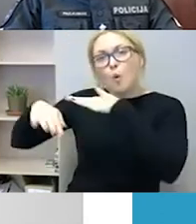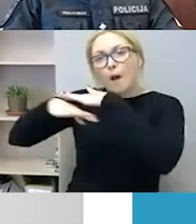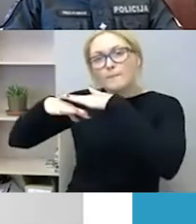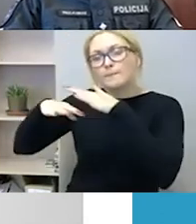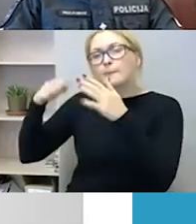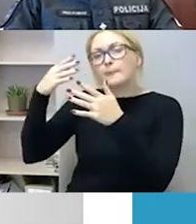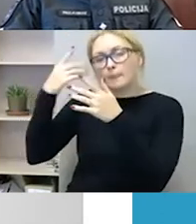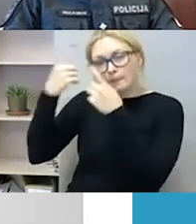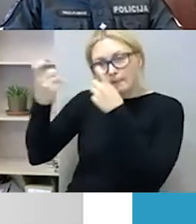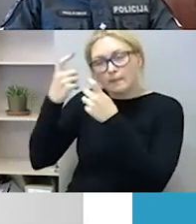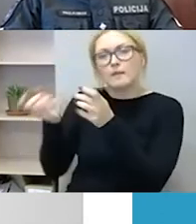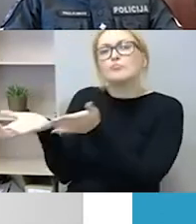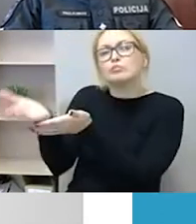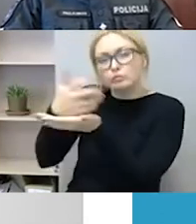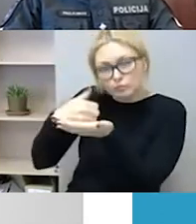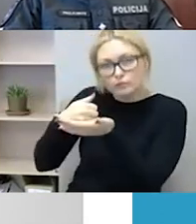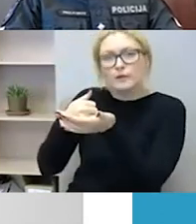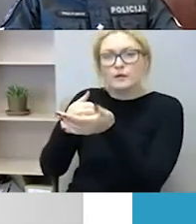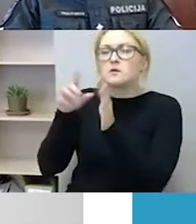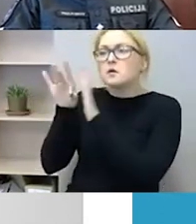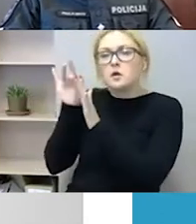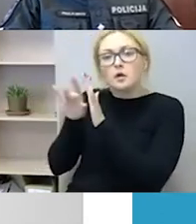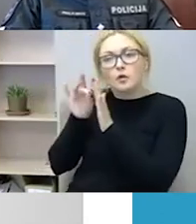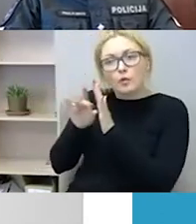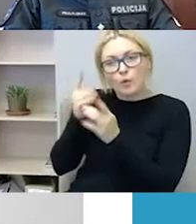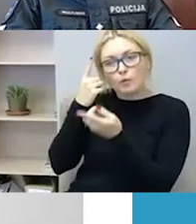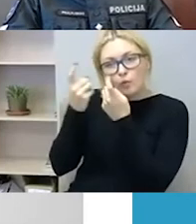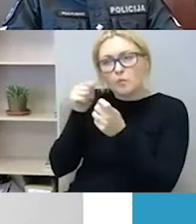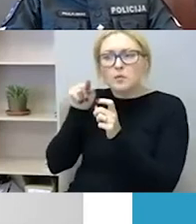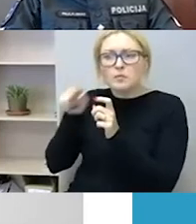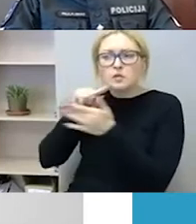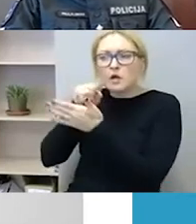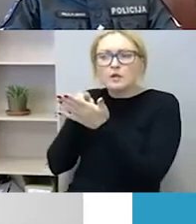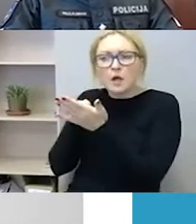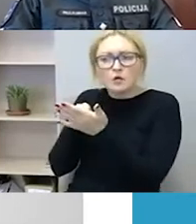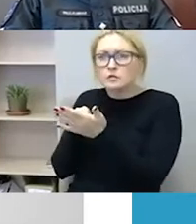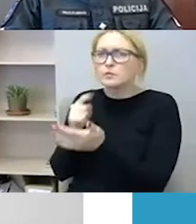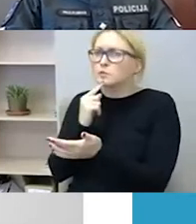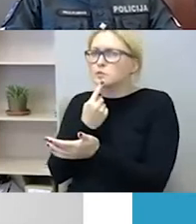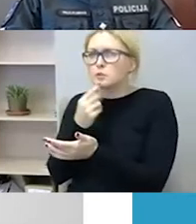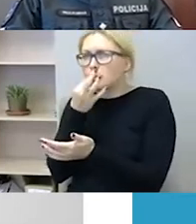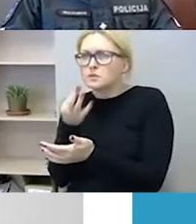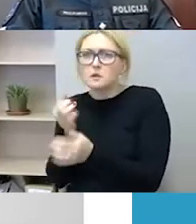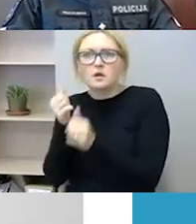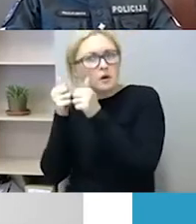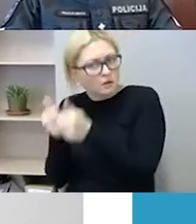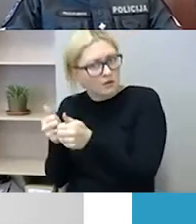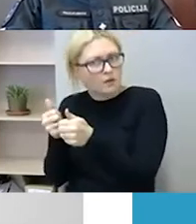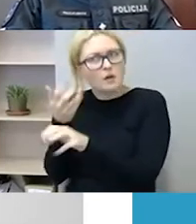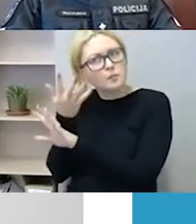tikrai renkantos duomenis iškylo labai daug klausimų, ar ten viskas yra su jais gerai. Bet manau, čia turbūt turėtume